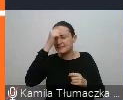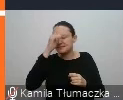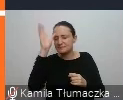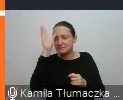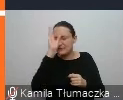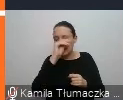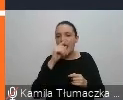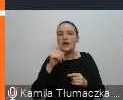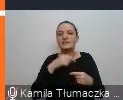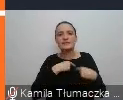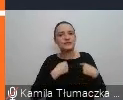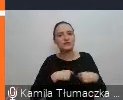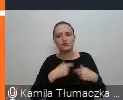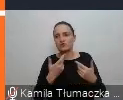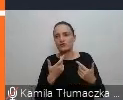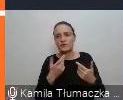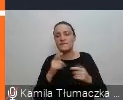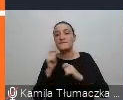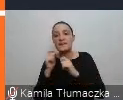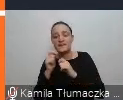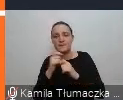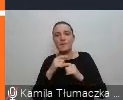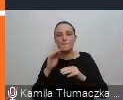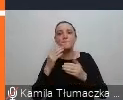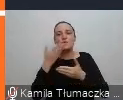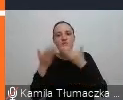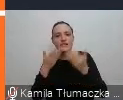serdecznie pozdrawiam, bardzo dużo się nauczyłam z wywiadu, który przeczytałam.